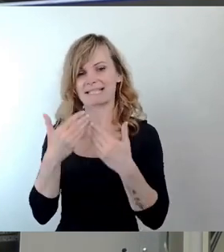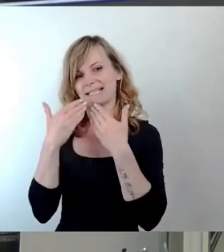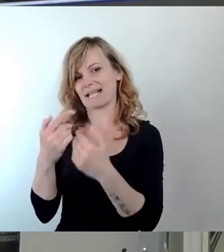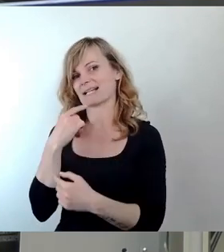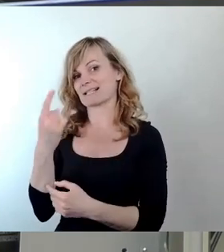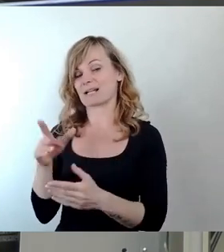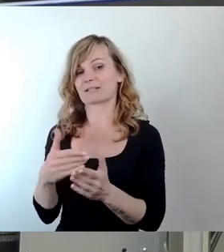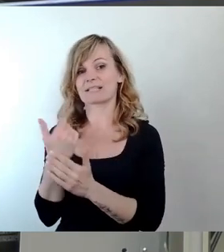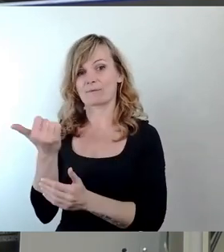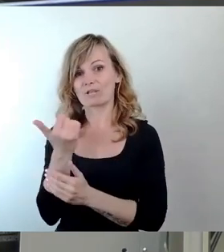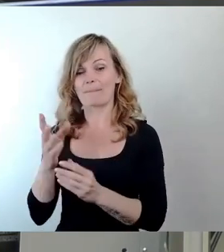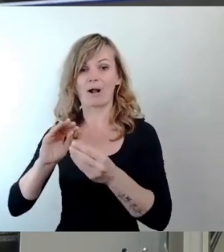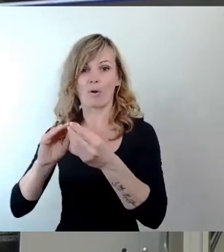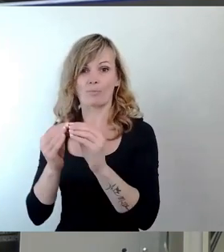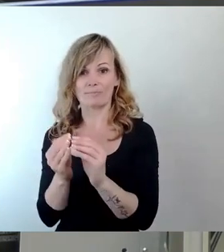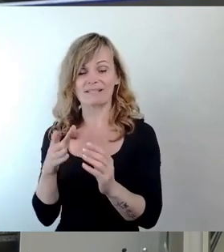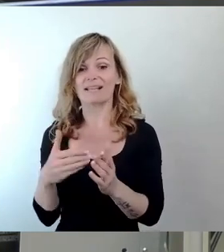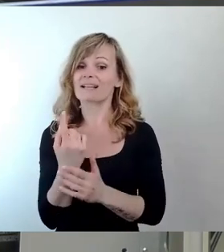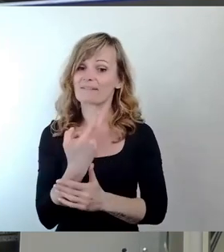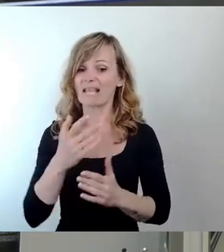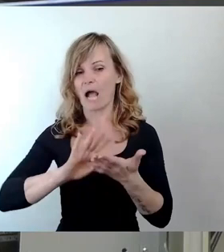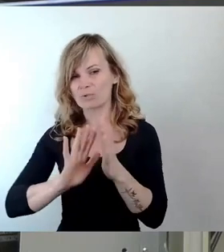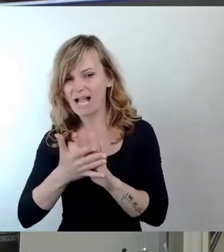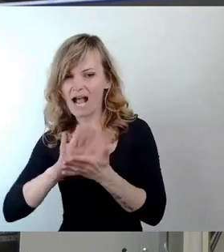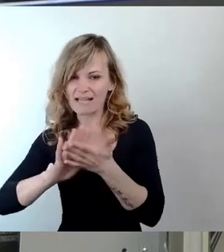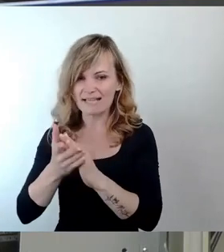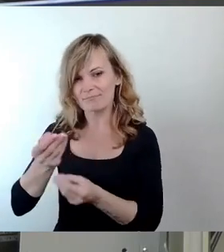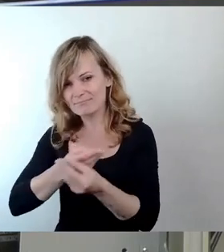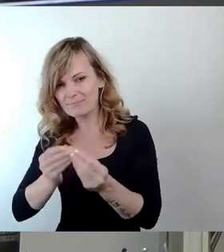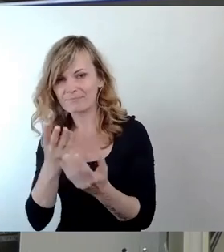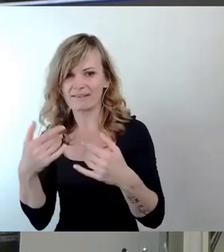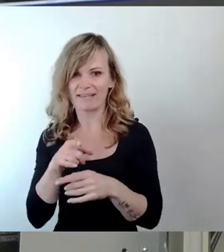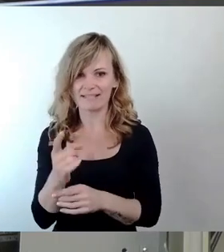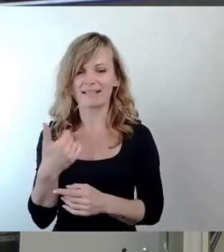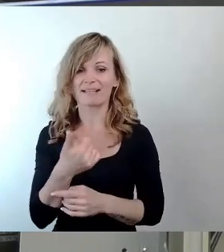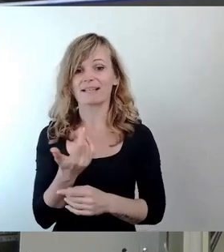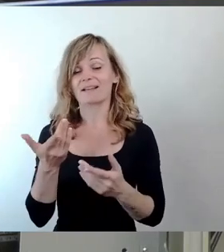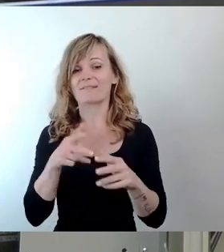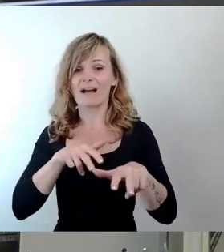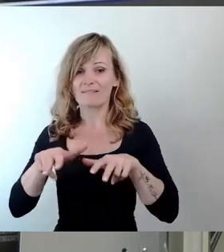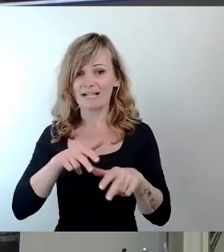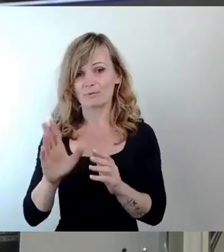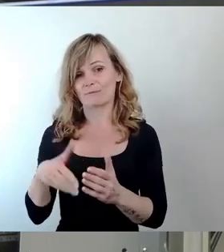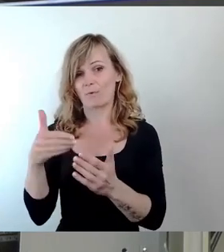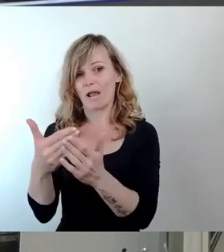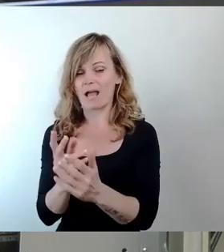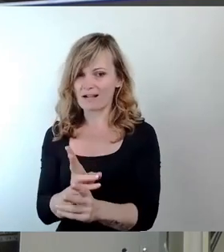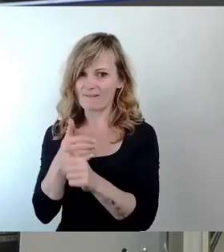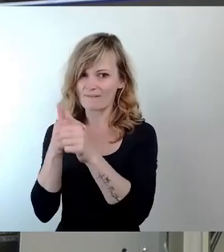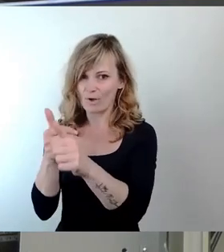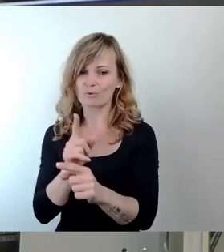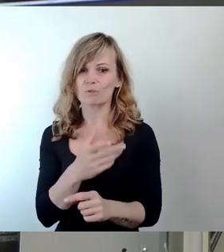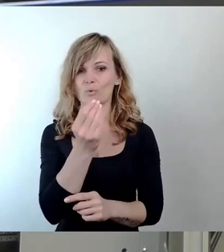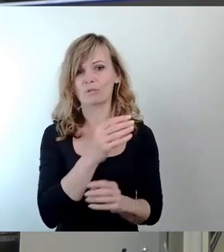wunderbaren Kompromiss, den wir ausgehandelt haben, der zum einen der Verwaltungsvorlage Rechnung trägt und dem Kunsthaus Dresden als